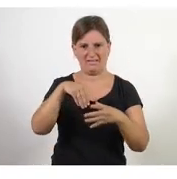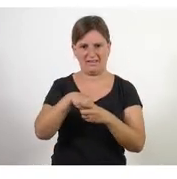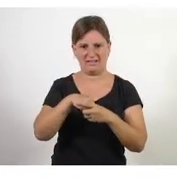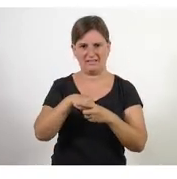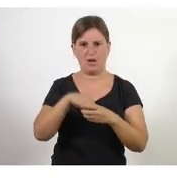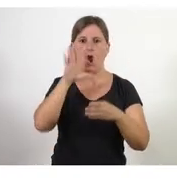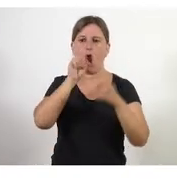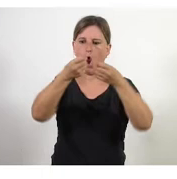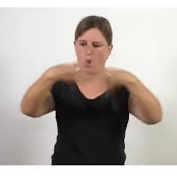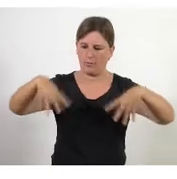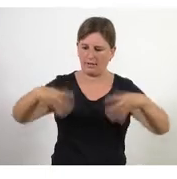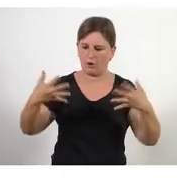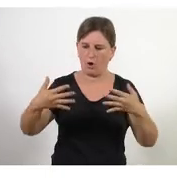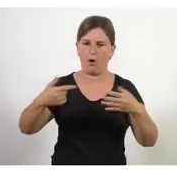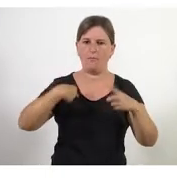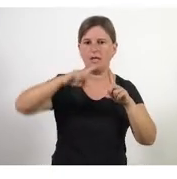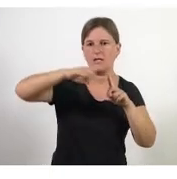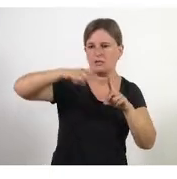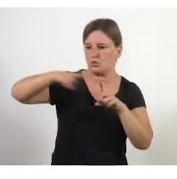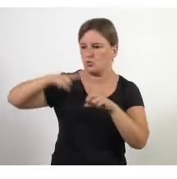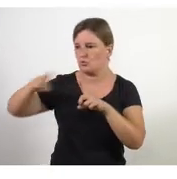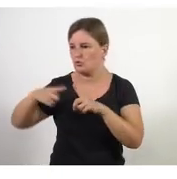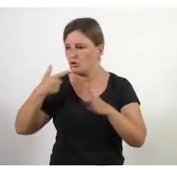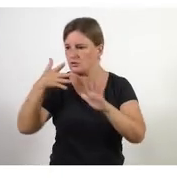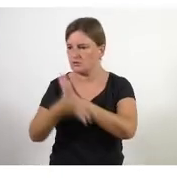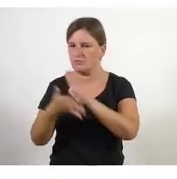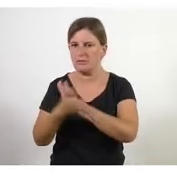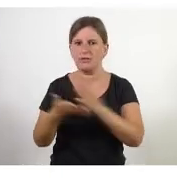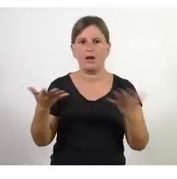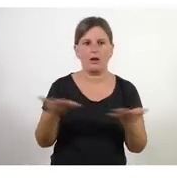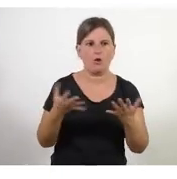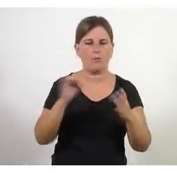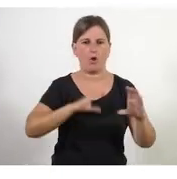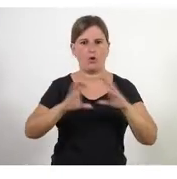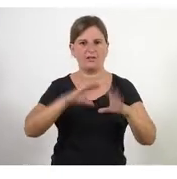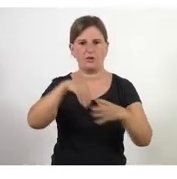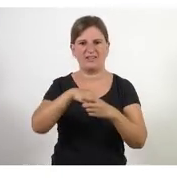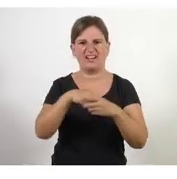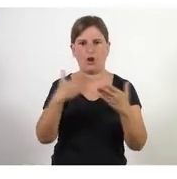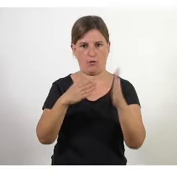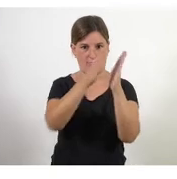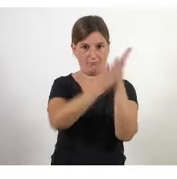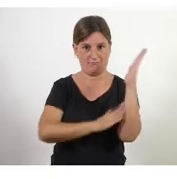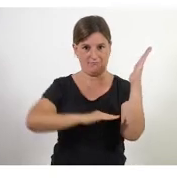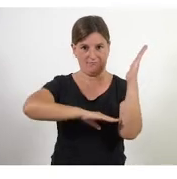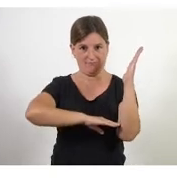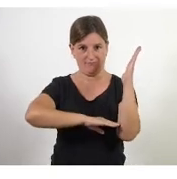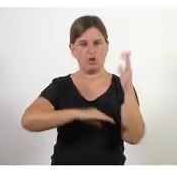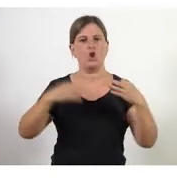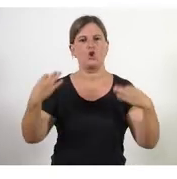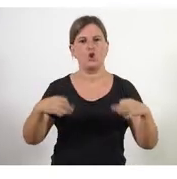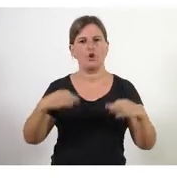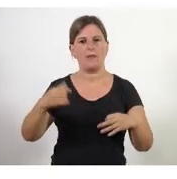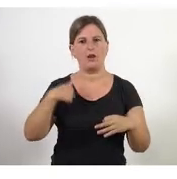de donar instruccions de rebre instruccions de coordinar-nos internament llavors normalment tu tens una